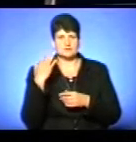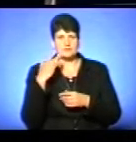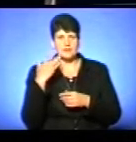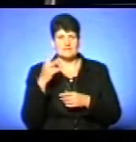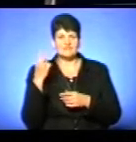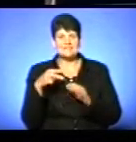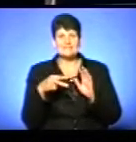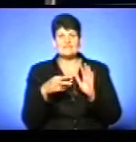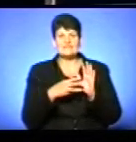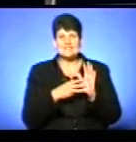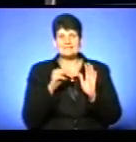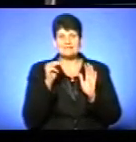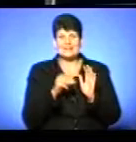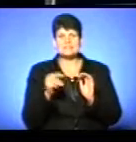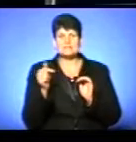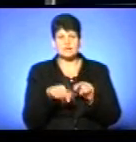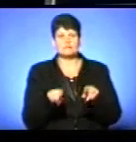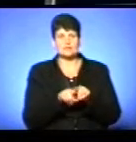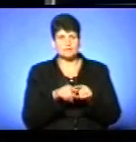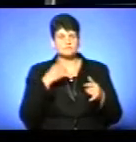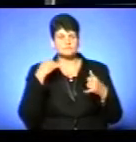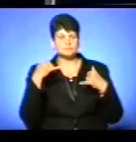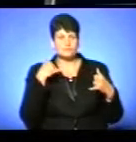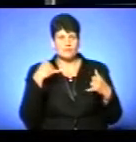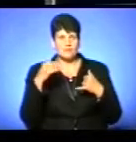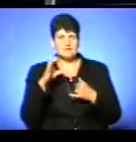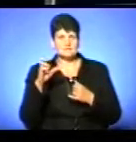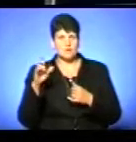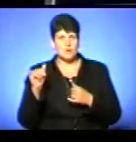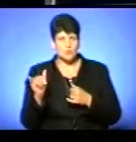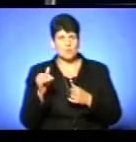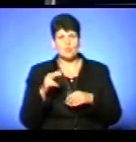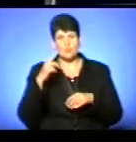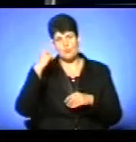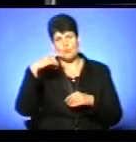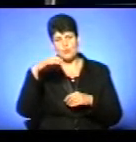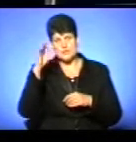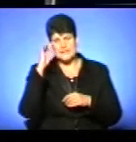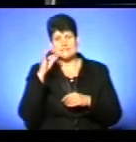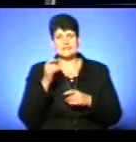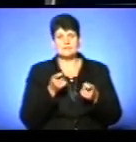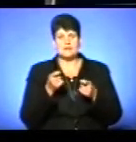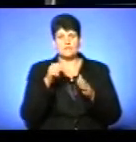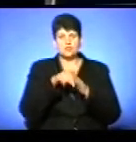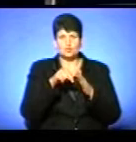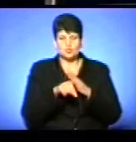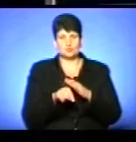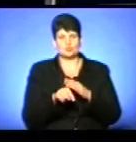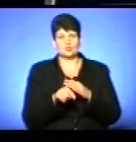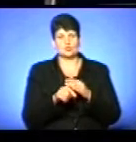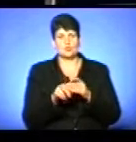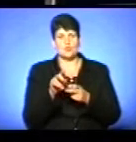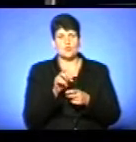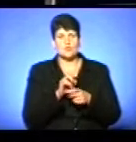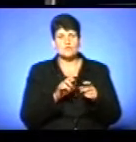гривень. Також ми телефонували в місцеві пресслужби, СБУ, поліції, прокуратури, в департамент внутрішньої розвідки. Коментарів нам не надали,